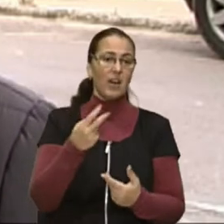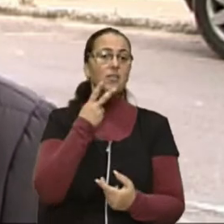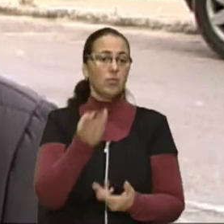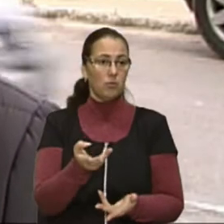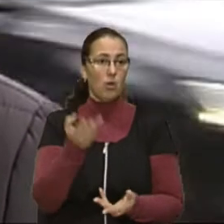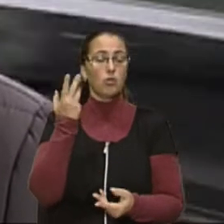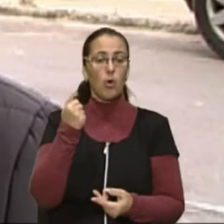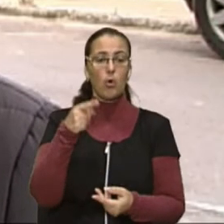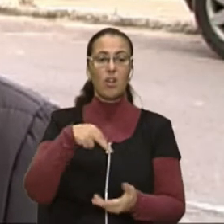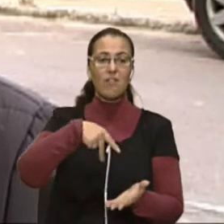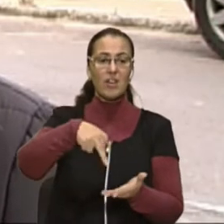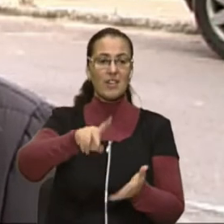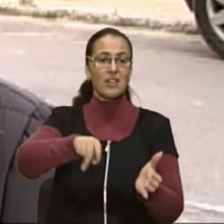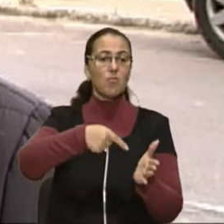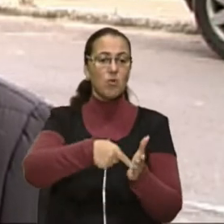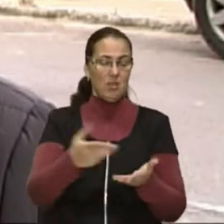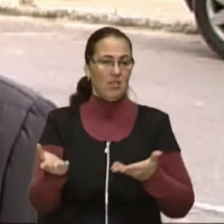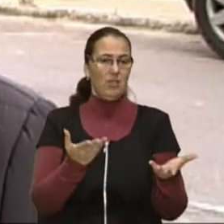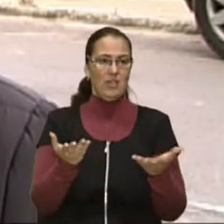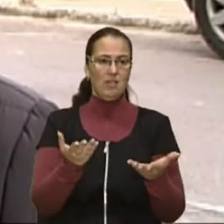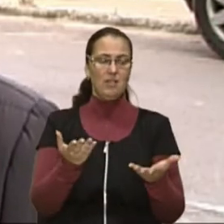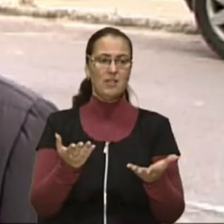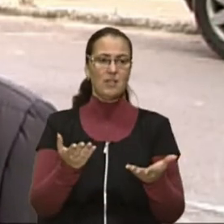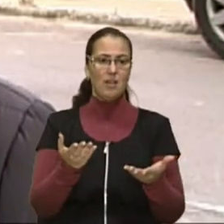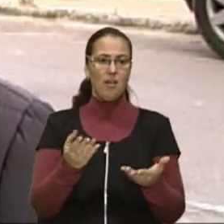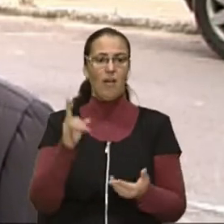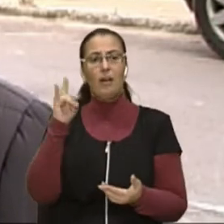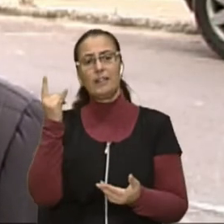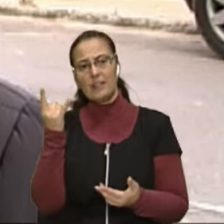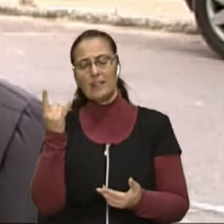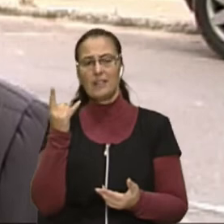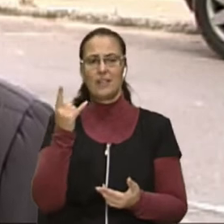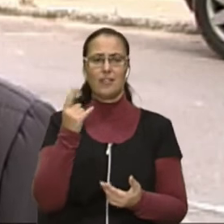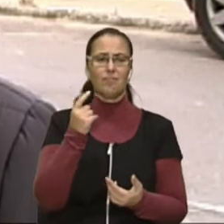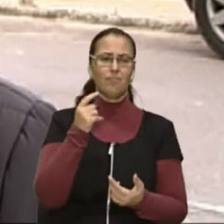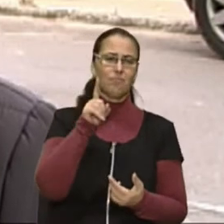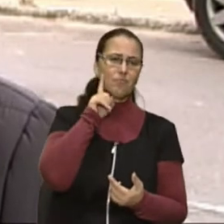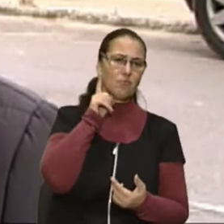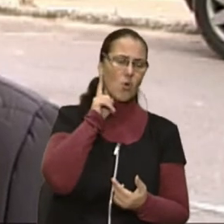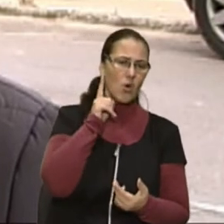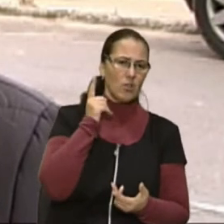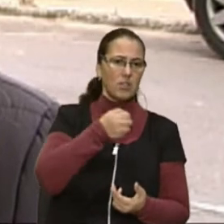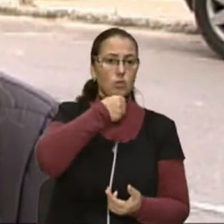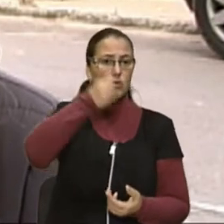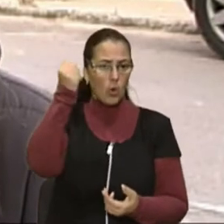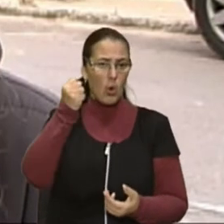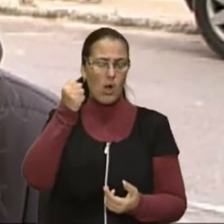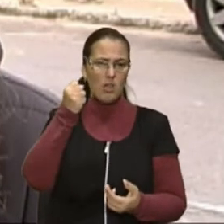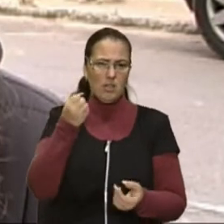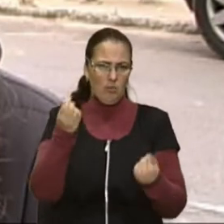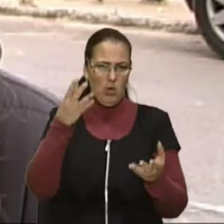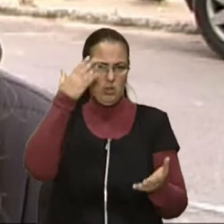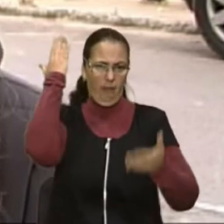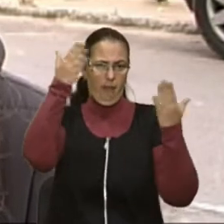коли ви йдете по місту і якісь діти чи підлітки, чи навіть дорослі заради розваги кидають маленьку